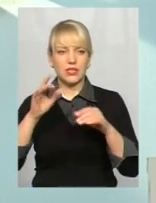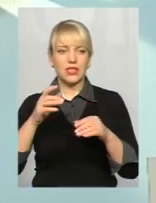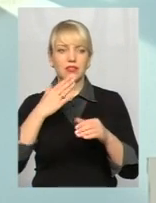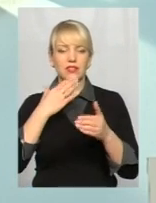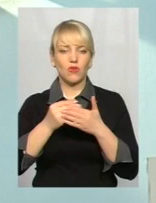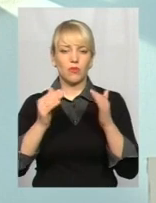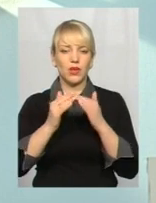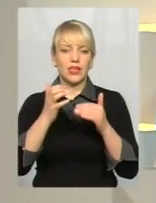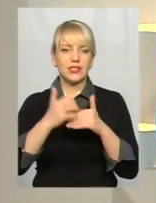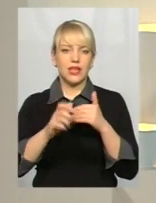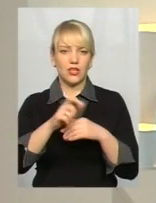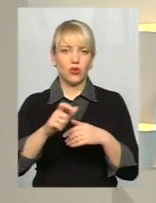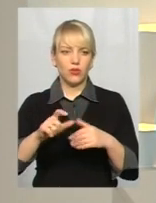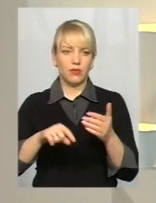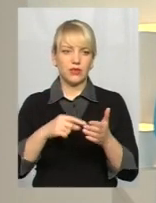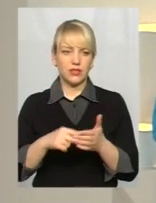міста. І все.